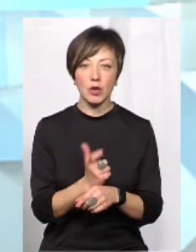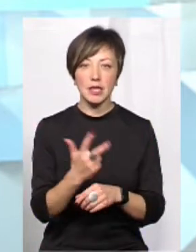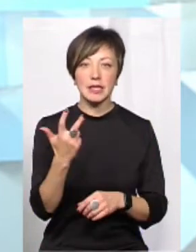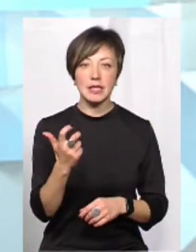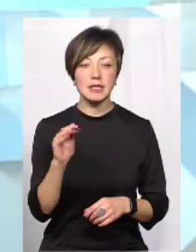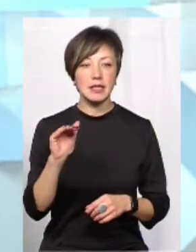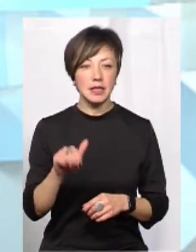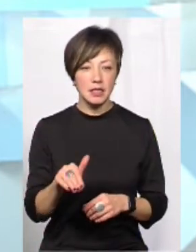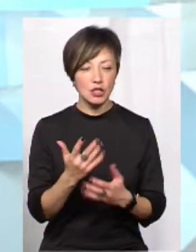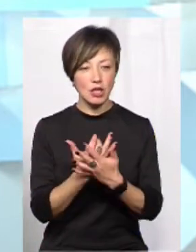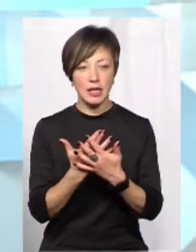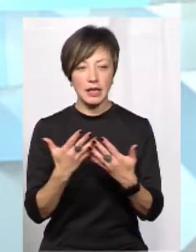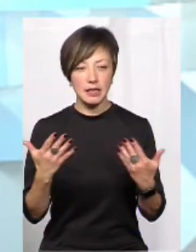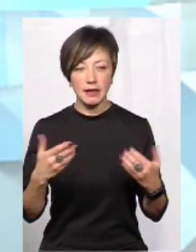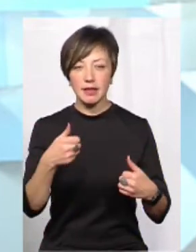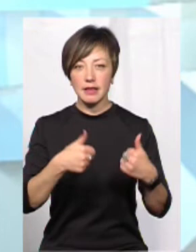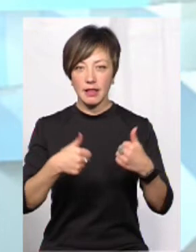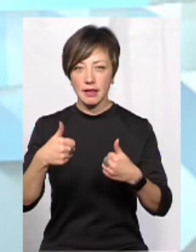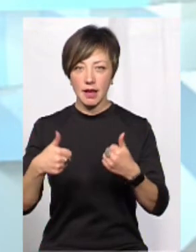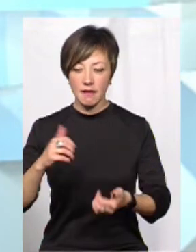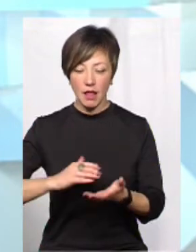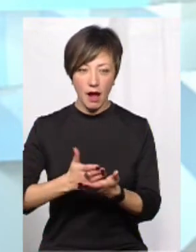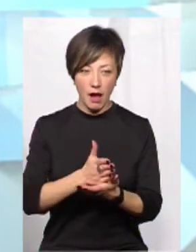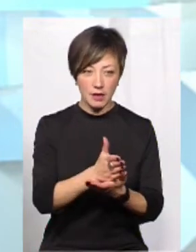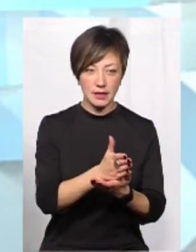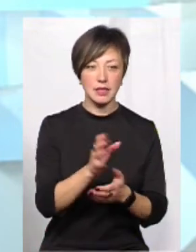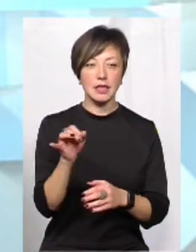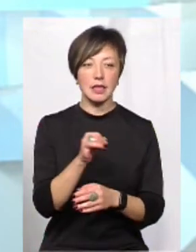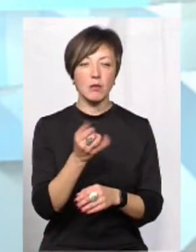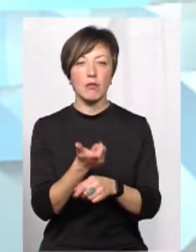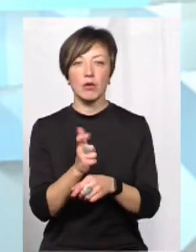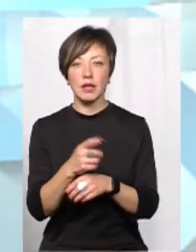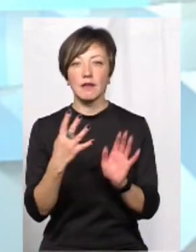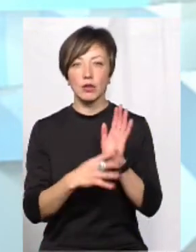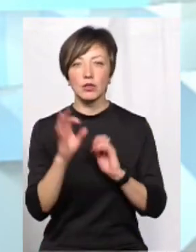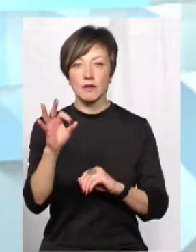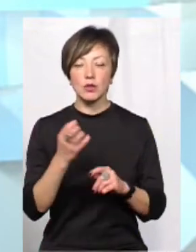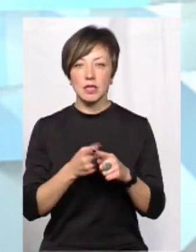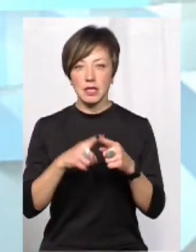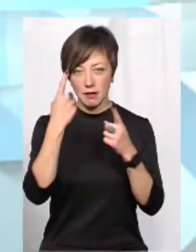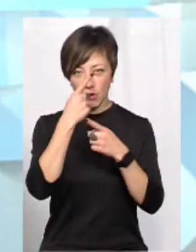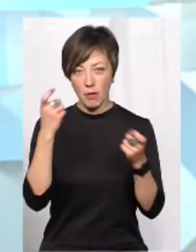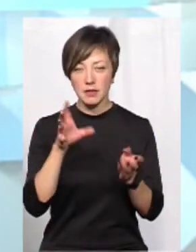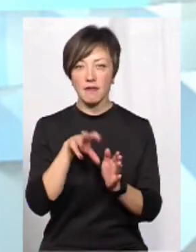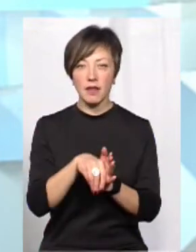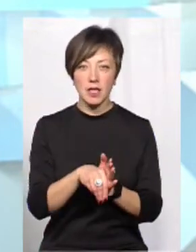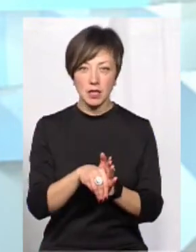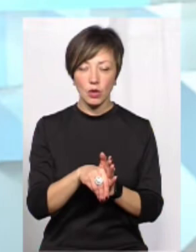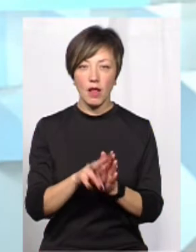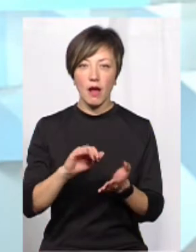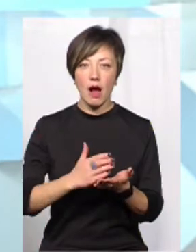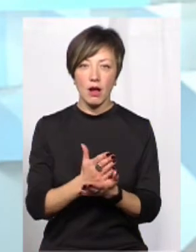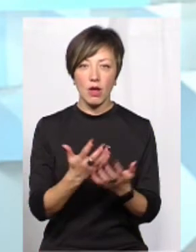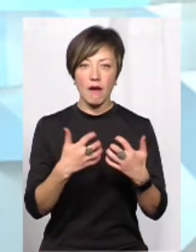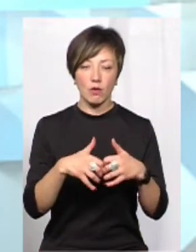300 тисяч різних тендерів на карті, і я переконую, що понад 90% цієї інформації внесено на